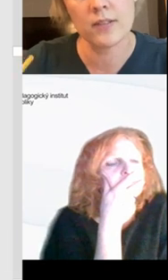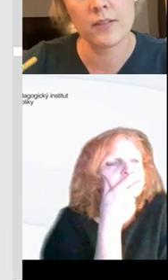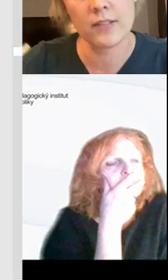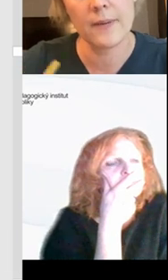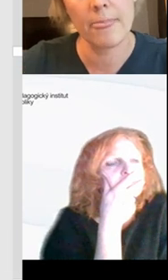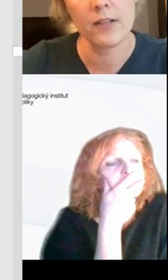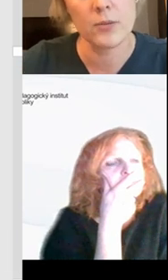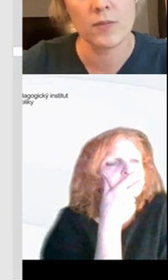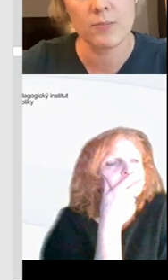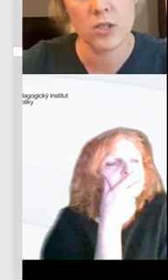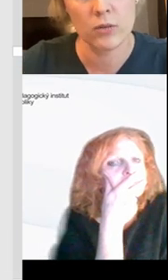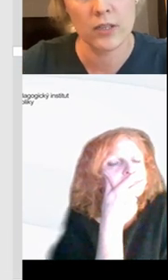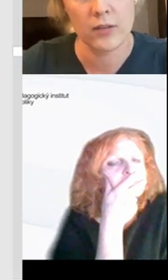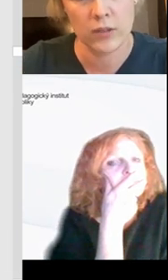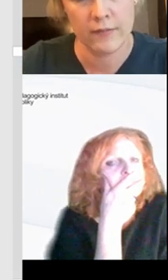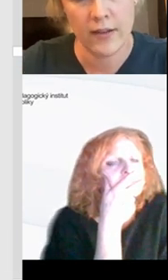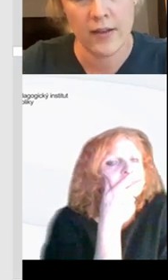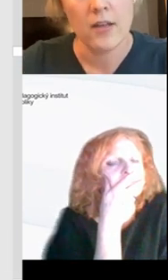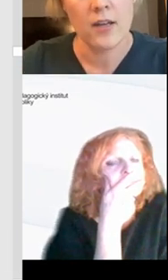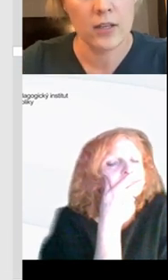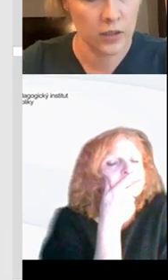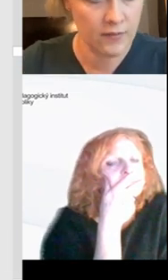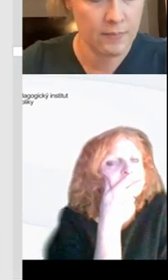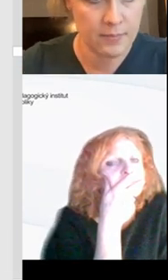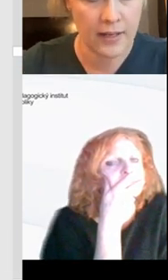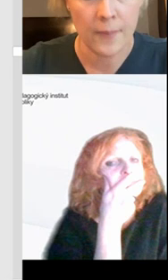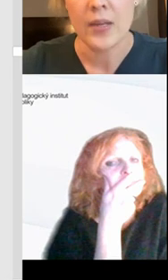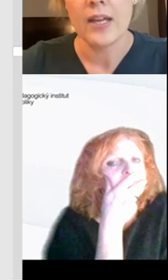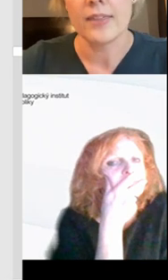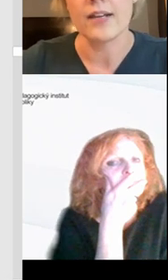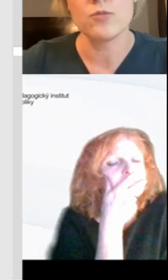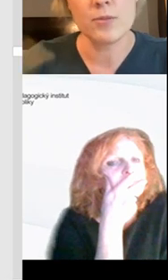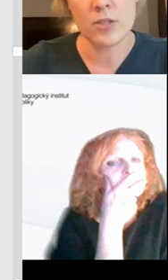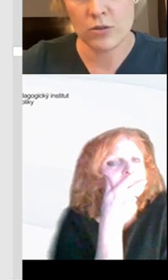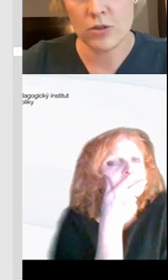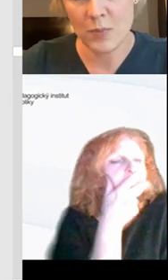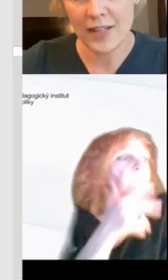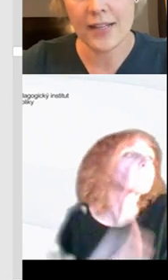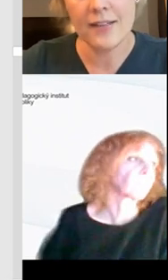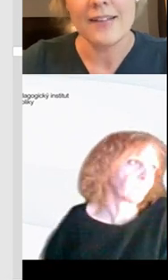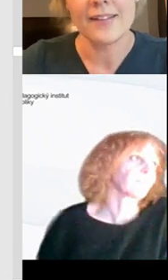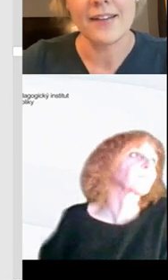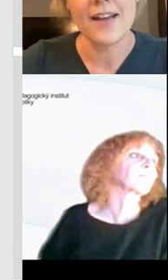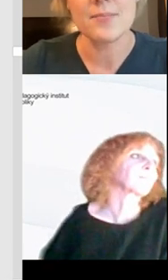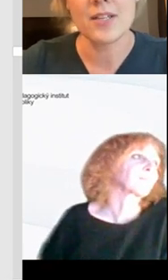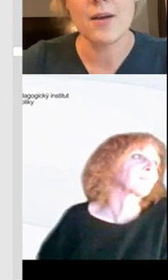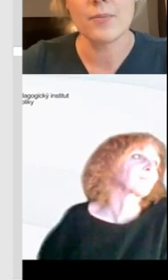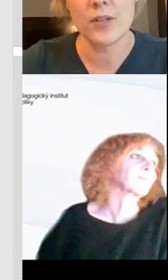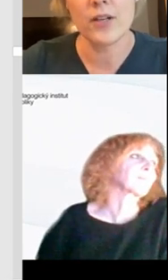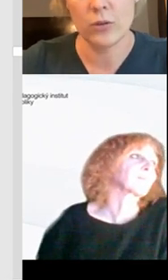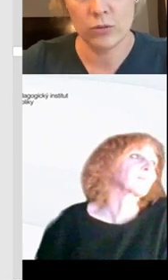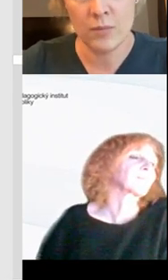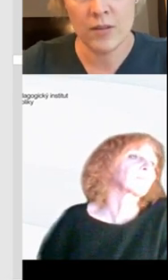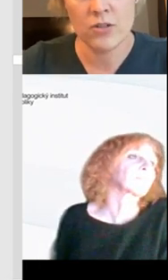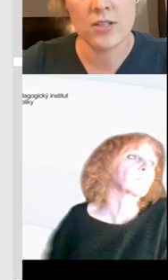dopisovat přímo ty jednotlivé písmenka. Tak, když mě přeskočíš zpátky, tak já jsem